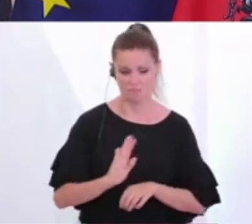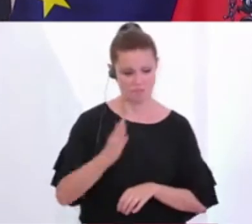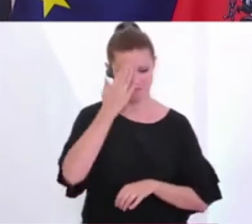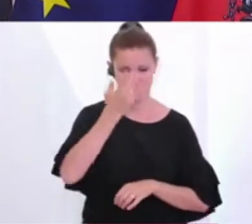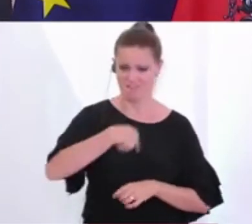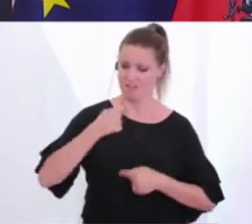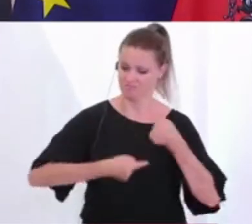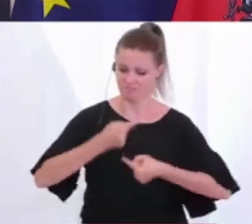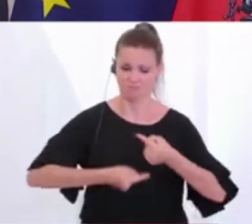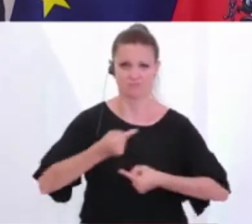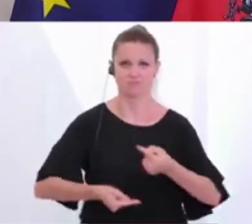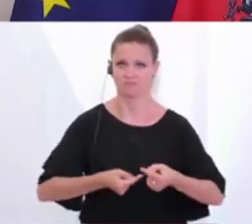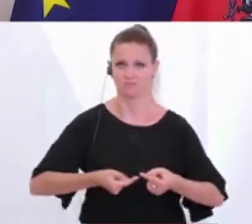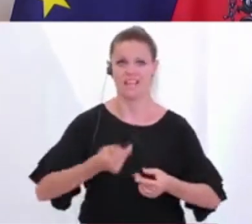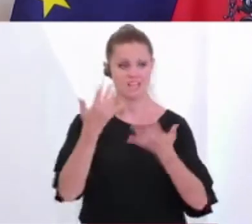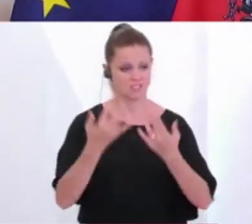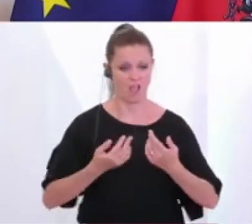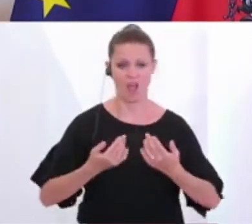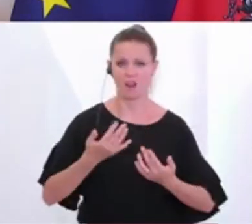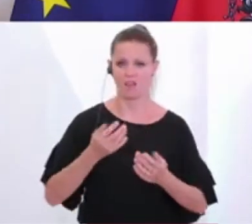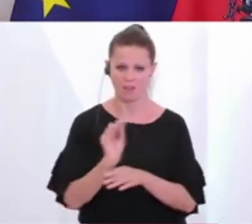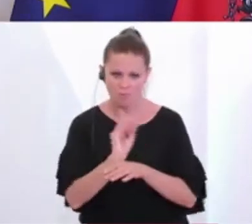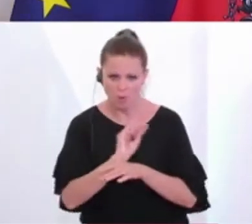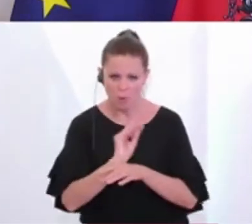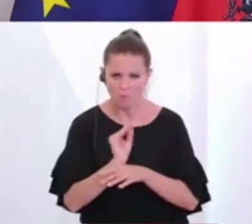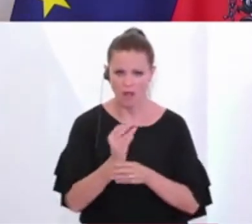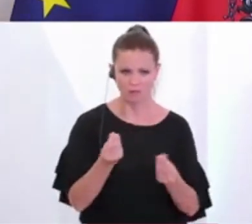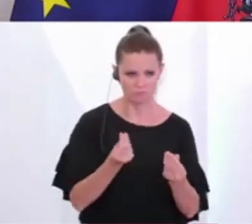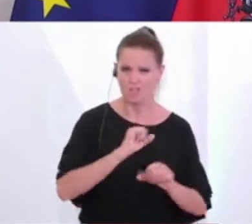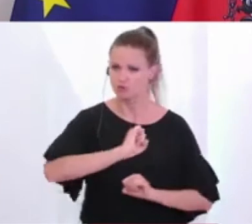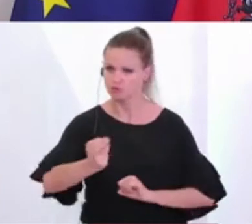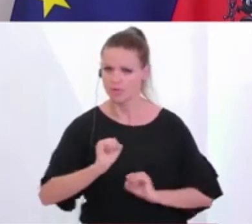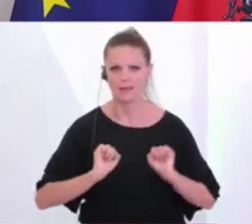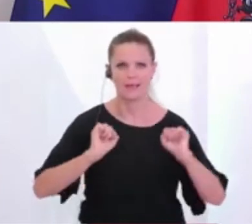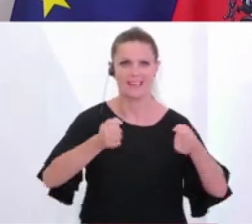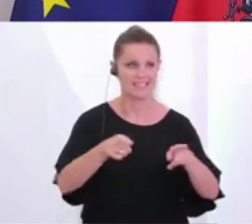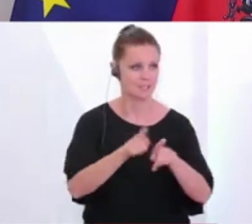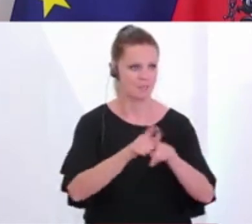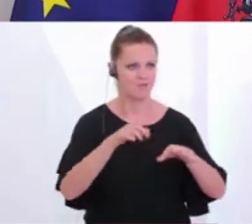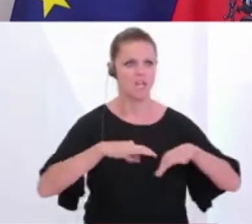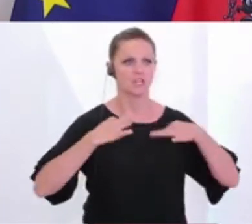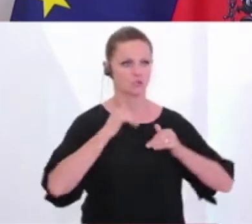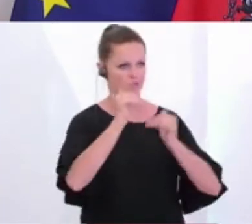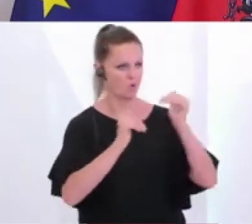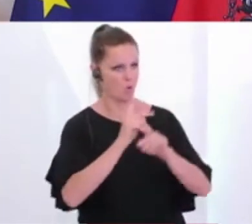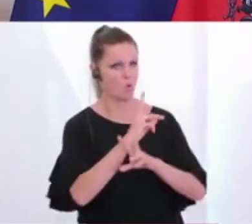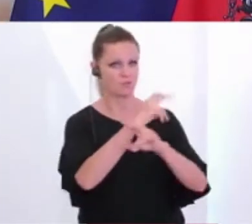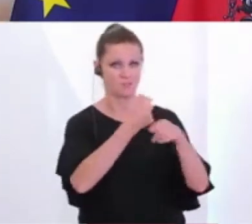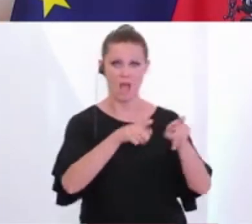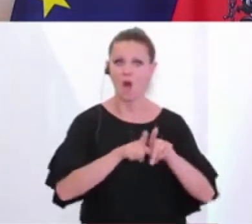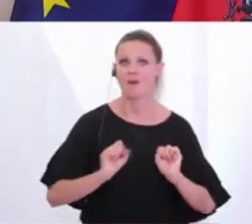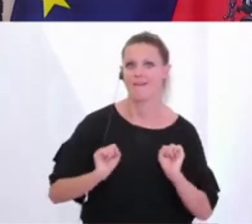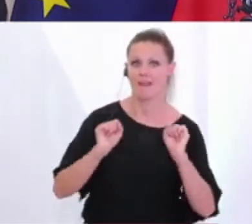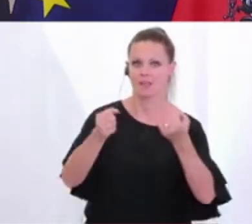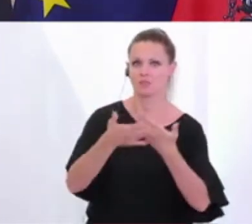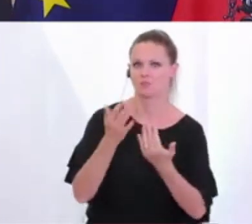dass wir stetig die Zahlen unter Beobachtung halten müssen, dass wir schnell reagieren, so wie die Gesundheitsbehörden jetzt in Oberösterreich, aber dass wir eben auch darauf reagieren, wenn